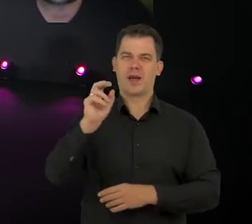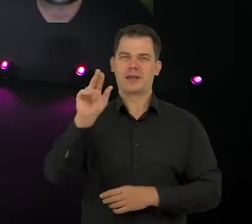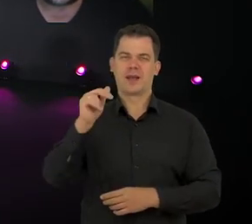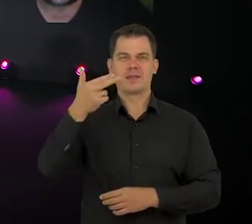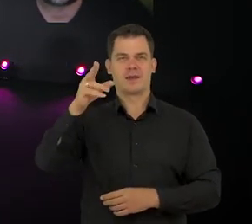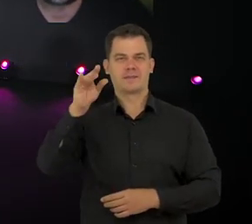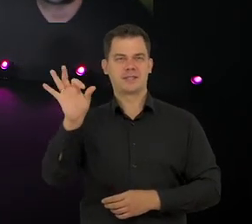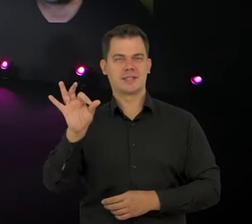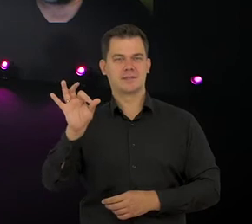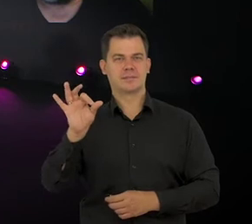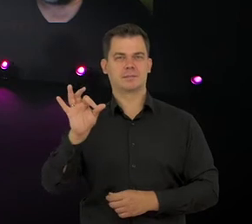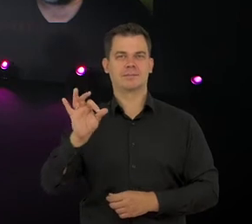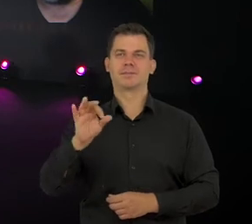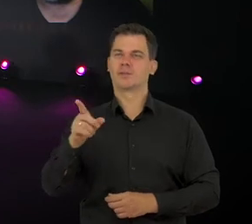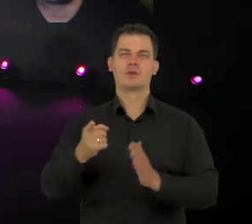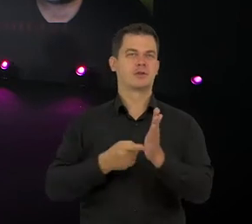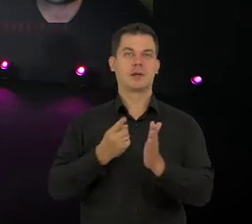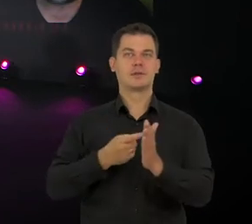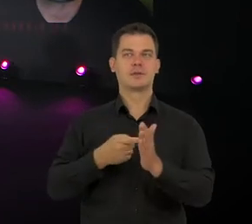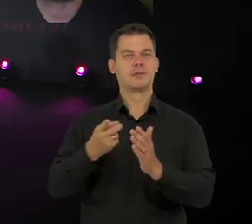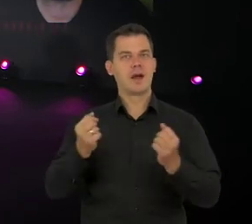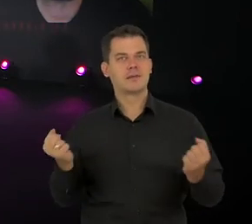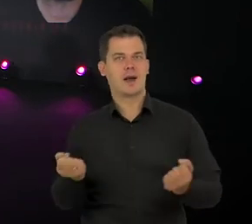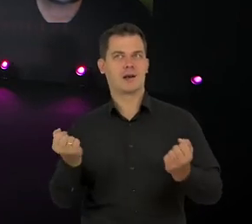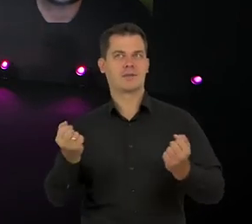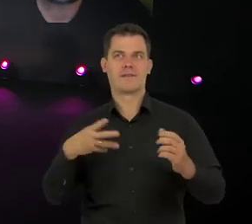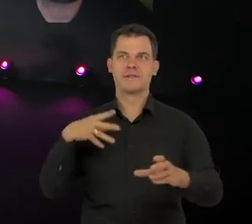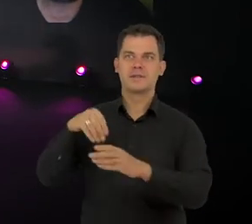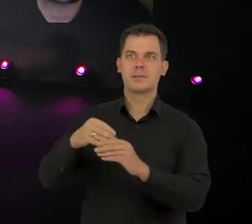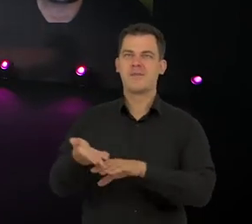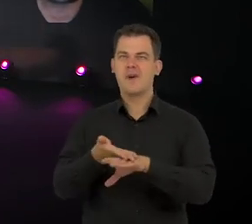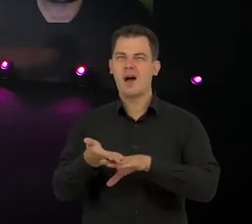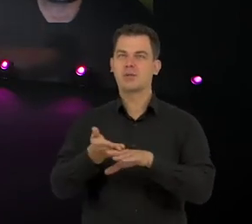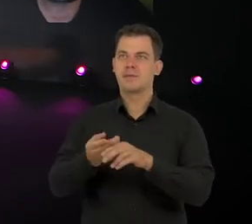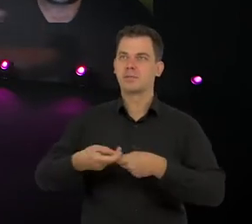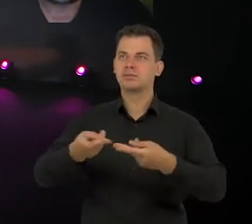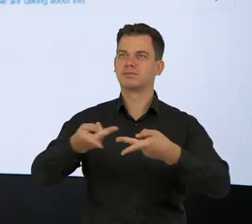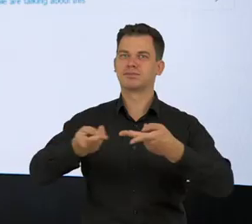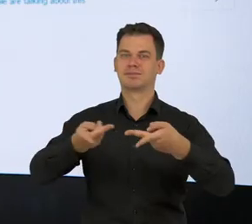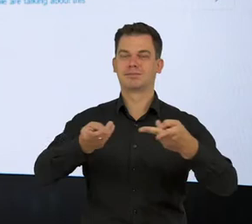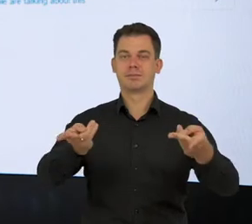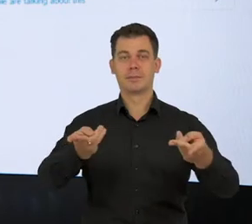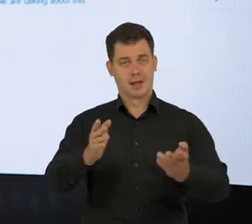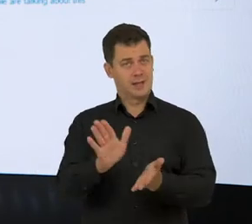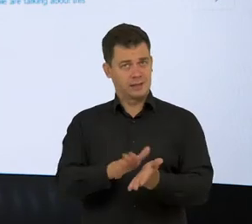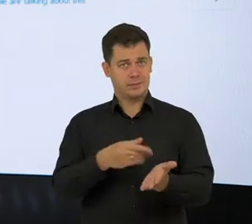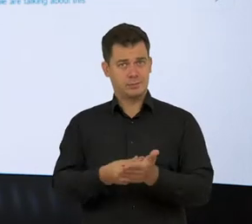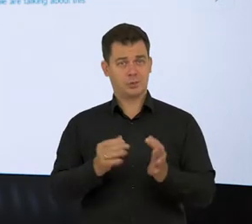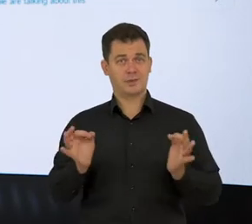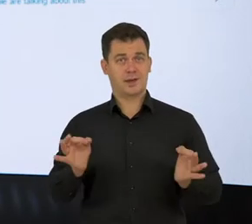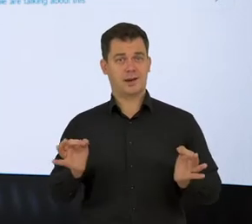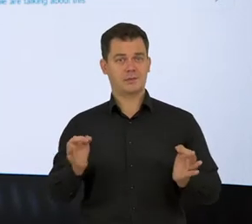dużo częściej budzą większe zaangażowanie i mają większą widoczność. Teraz widzimy taki